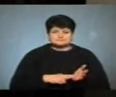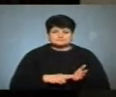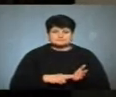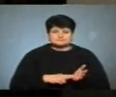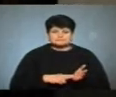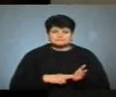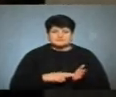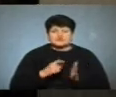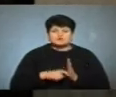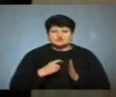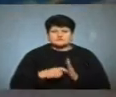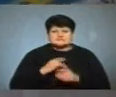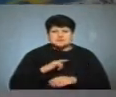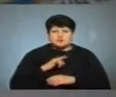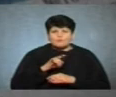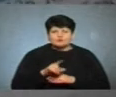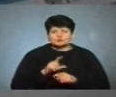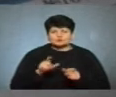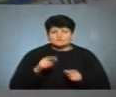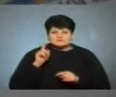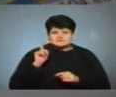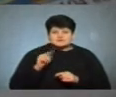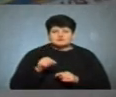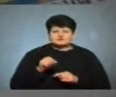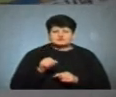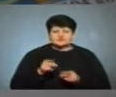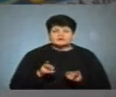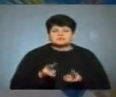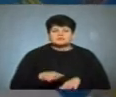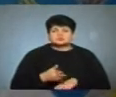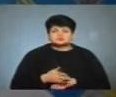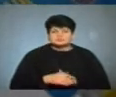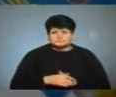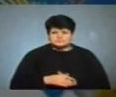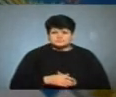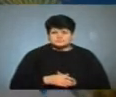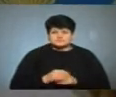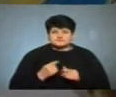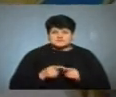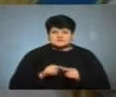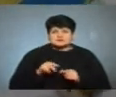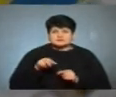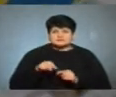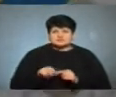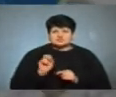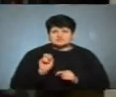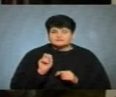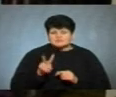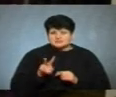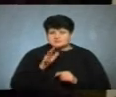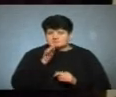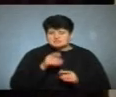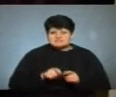Донецьким аеропортом. Ви знаєте, що від нього там лишилося. Це в 2012-му під час